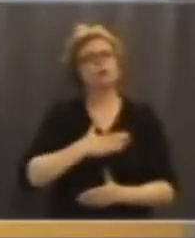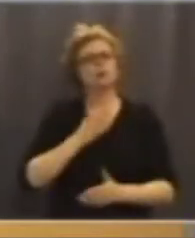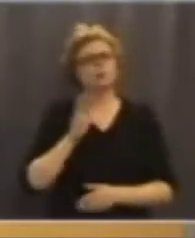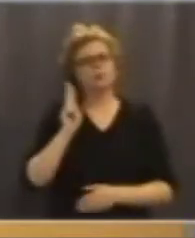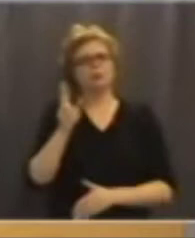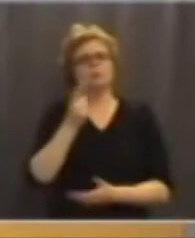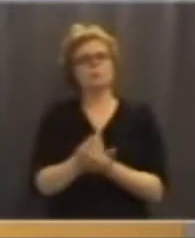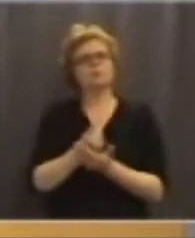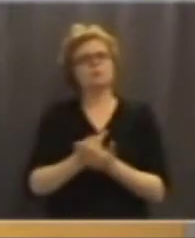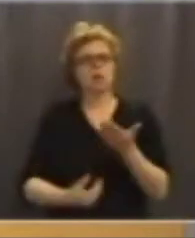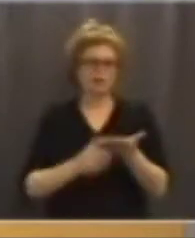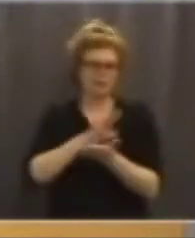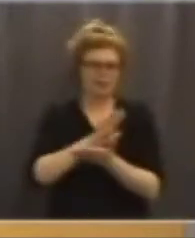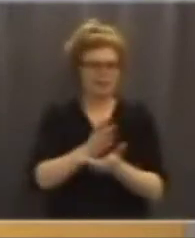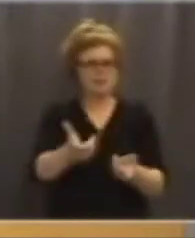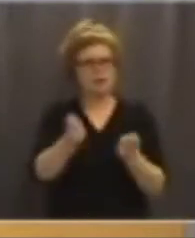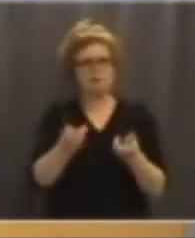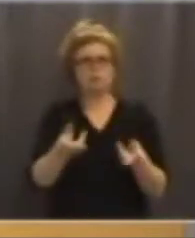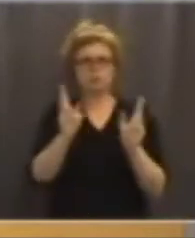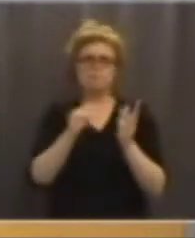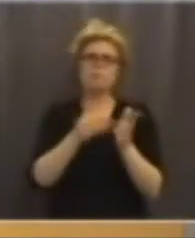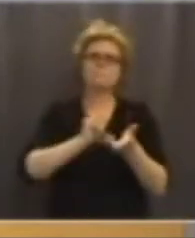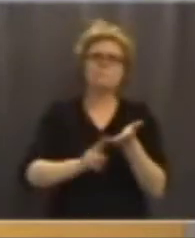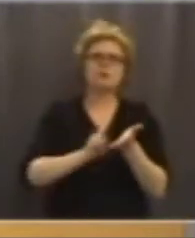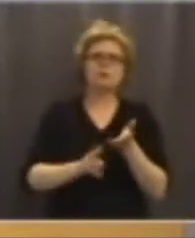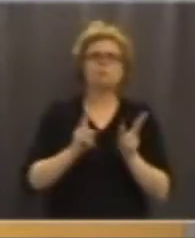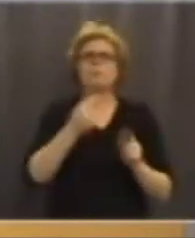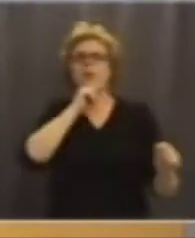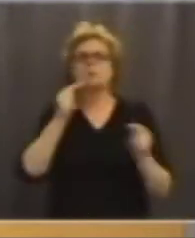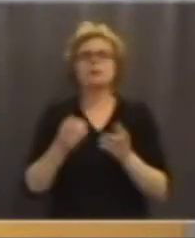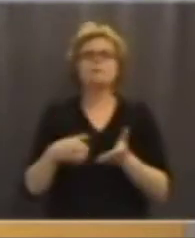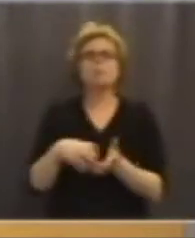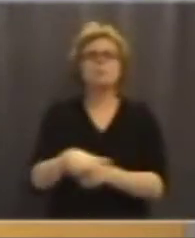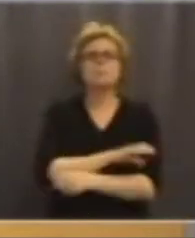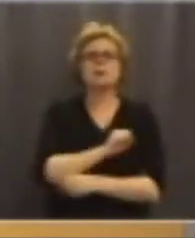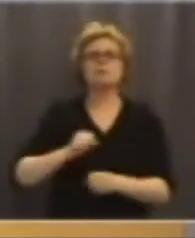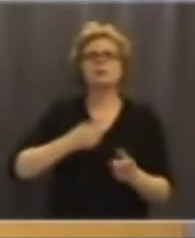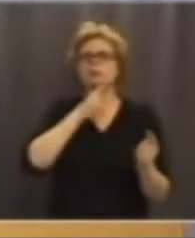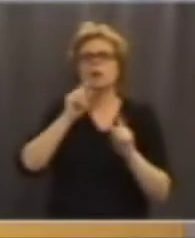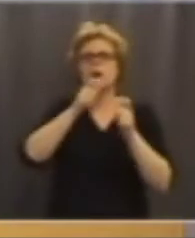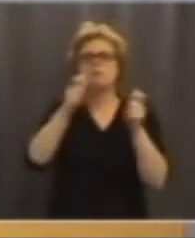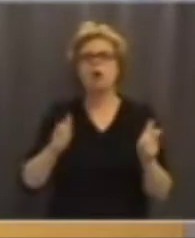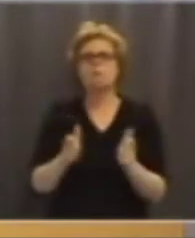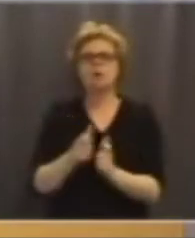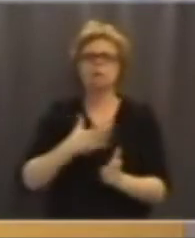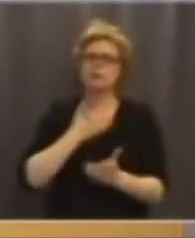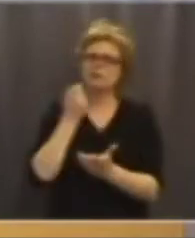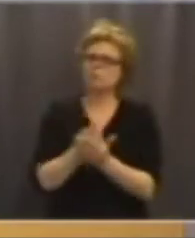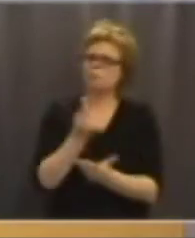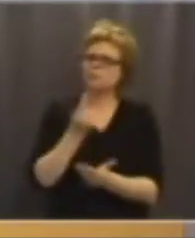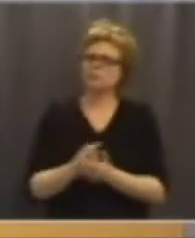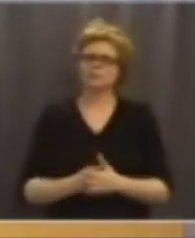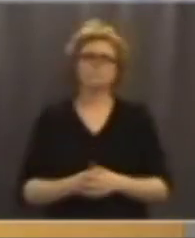konstigt om vi ska ta tidningsreferat för förvaltningar som debatt i fullmäktig när vi diskuterar ramar. Det är det jag tycker är lite konstigt.